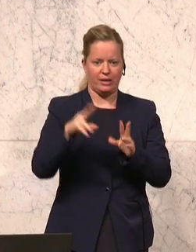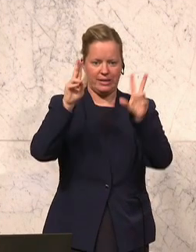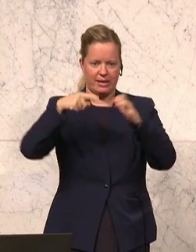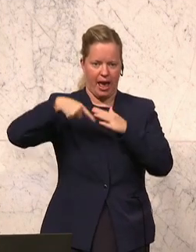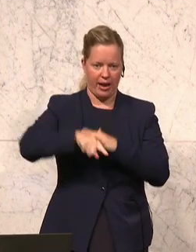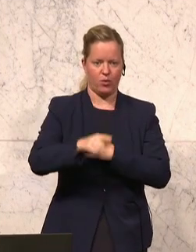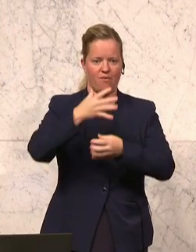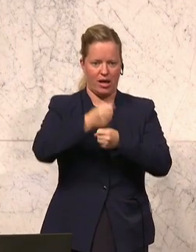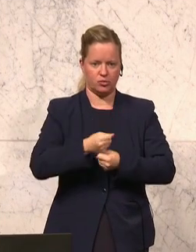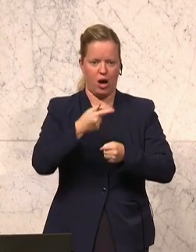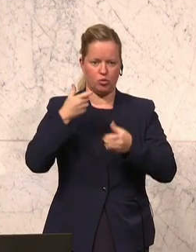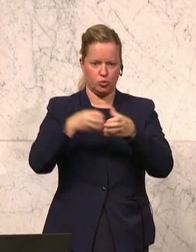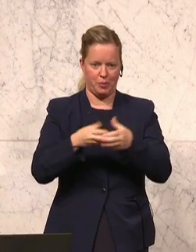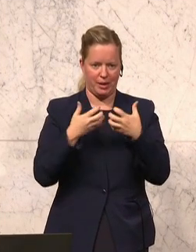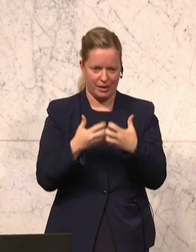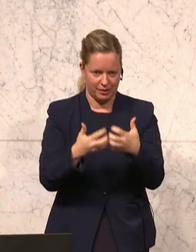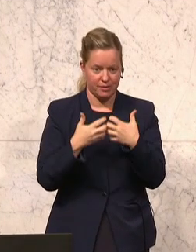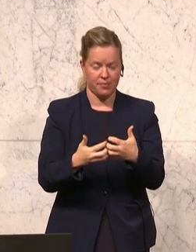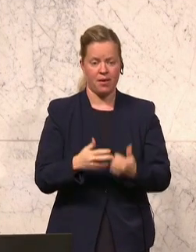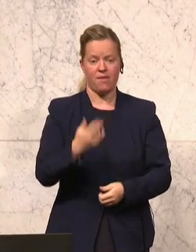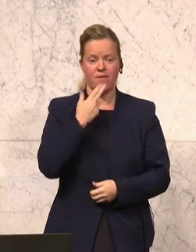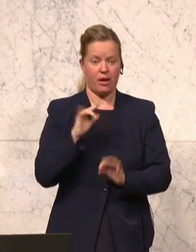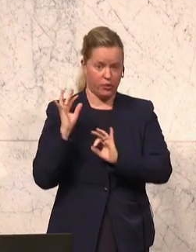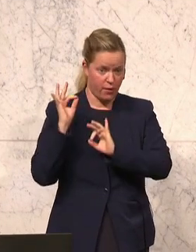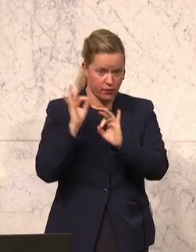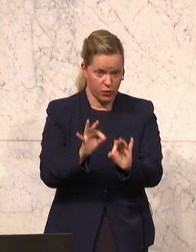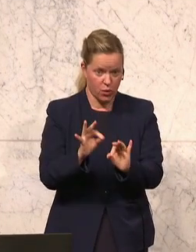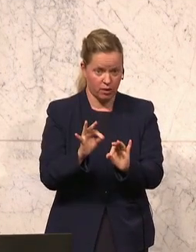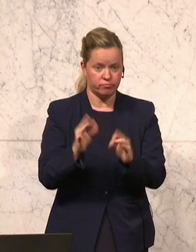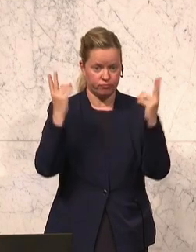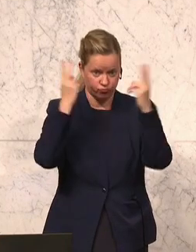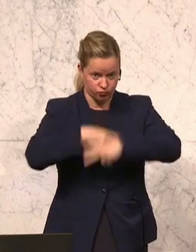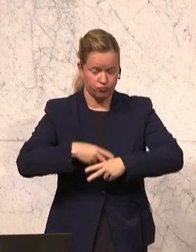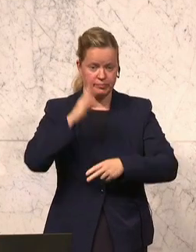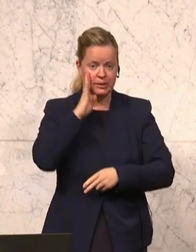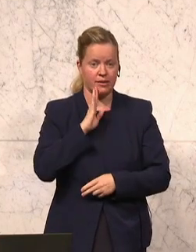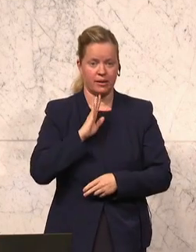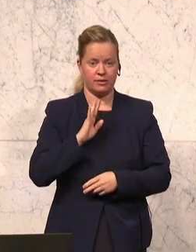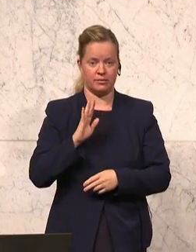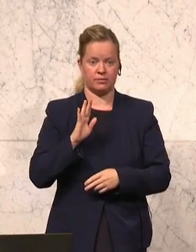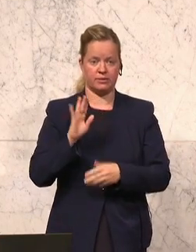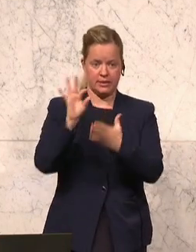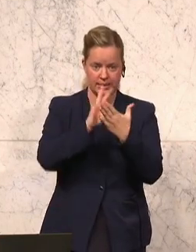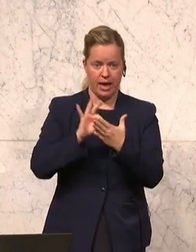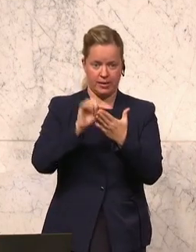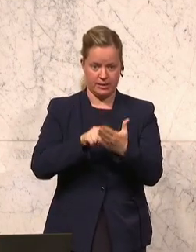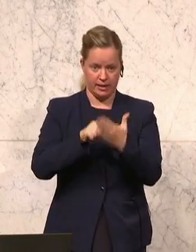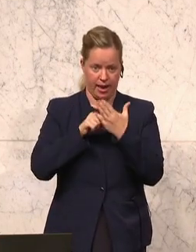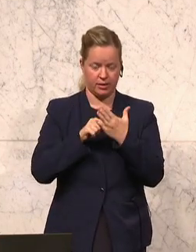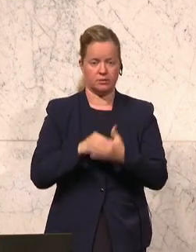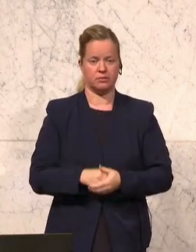Eingang in der Fassung des Ausschussberichts. Und wer auch dafür die Zustimmung ergibt, darf ich bitte das tun. Auch das